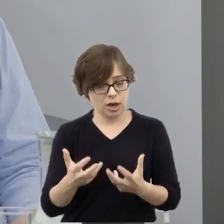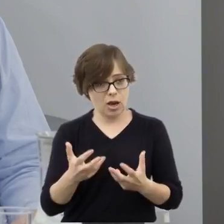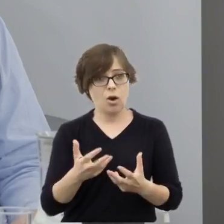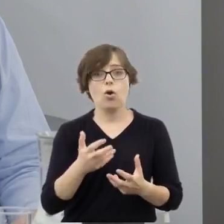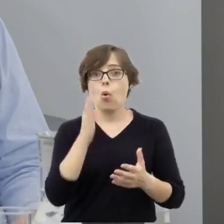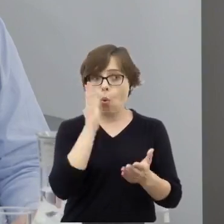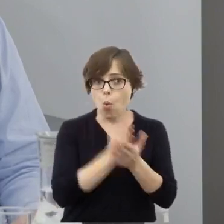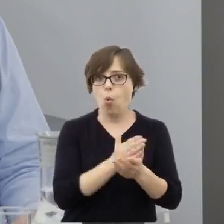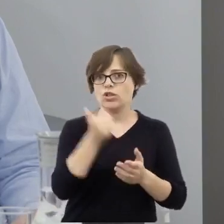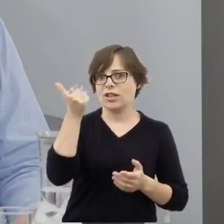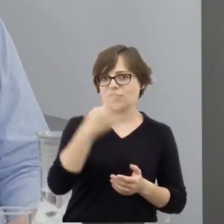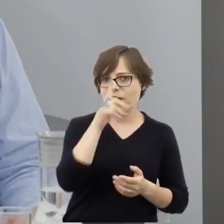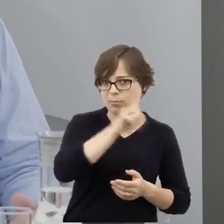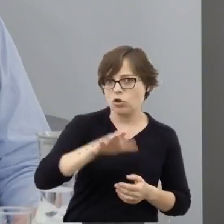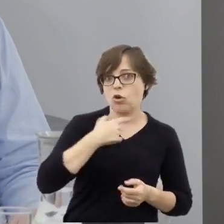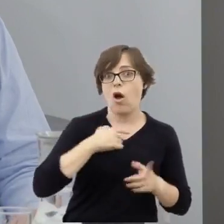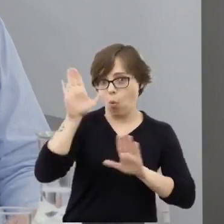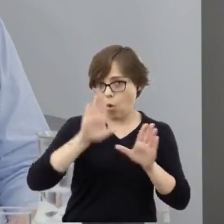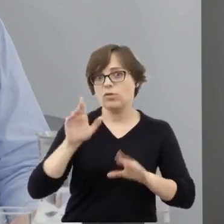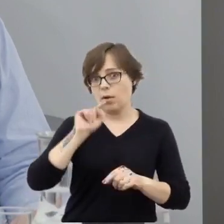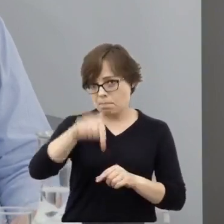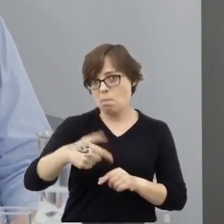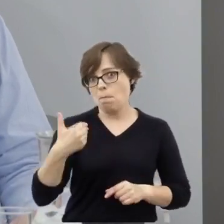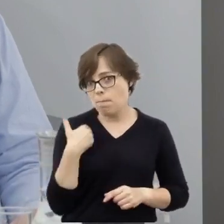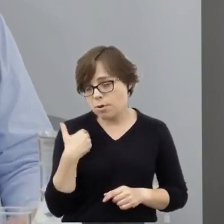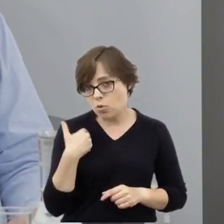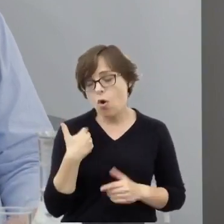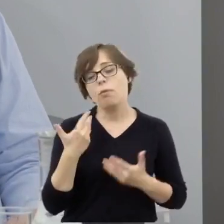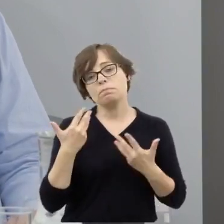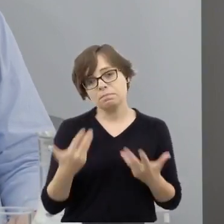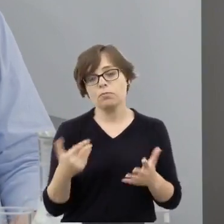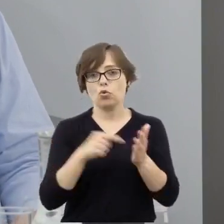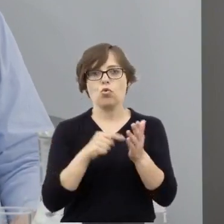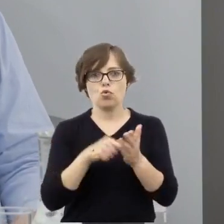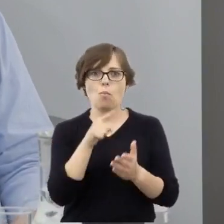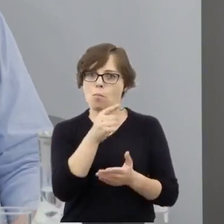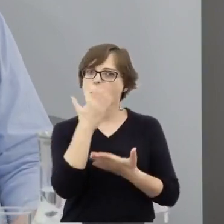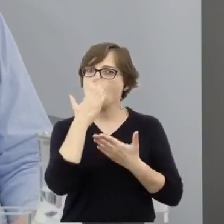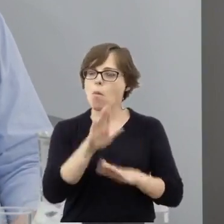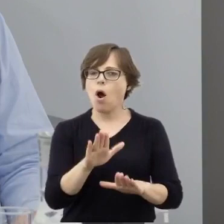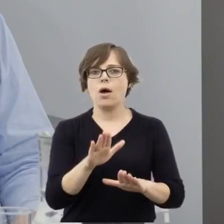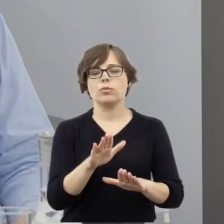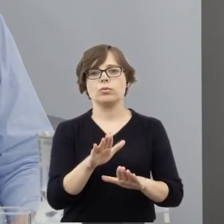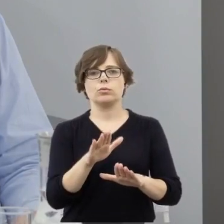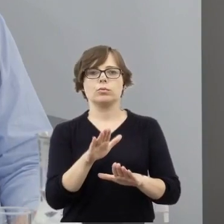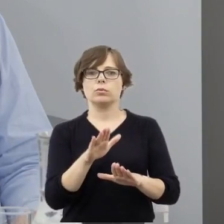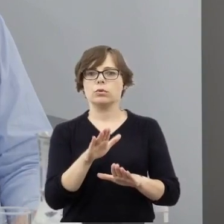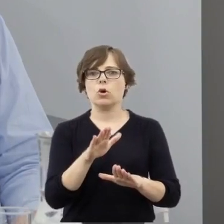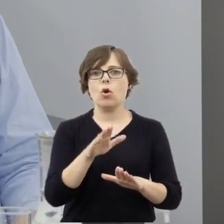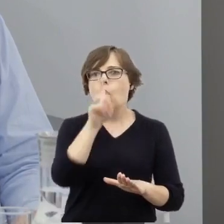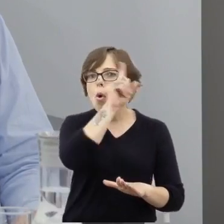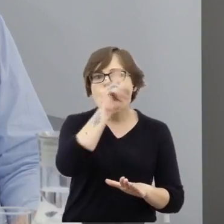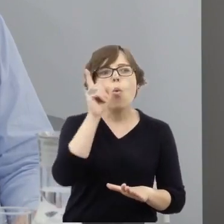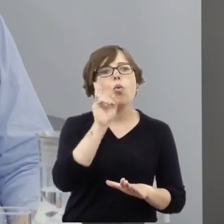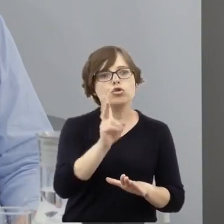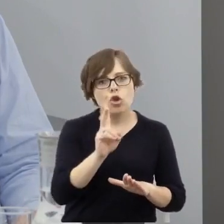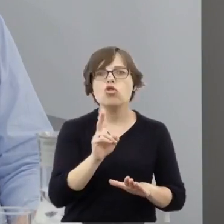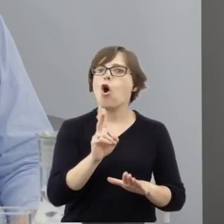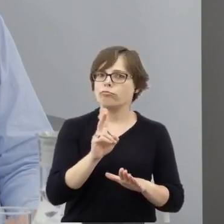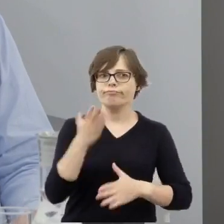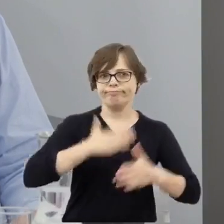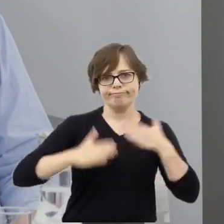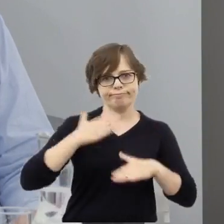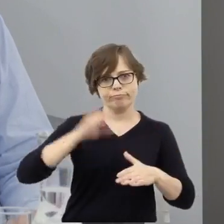,4 społeczeństwa, co pokazuje bardzo szybkie rozszerzanie się kręgu osób popierających władzę komunistyczną.